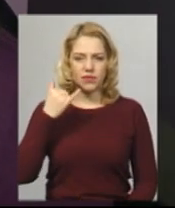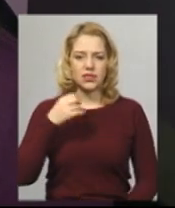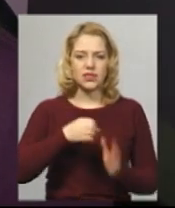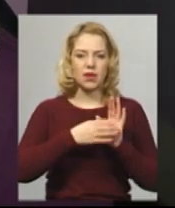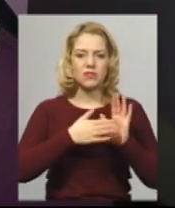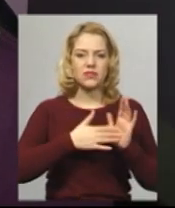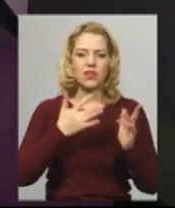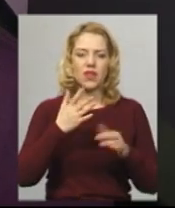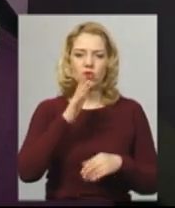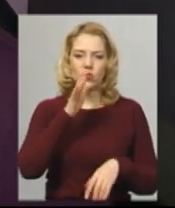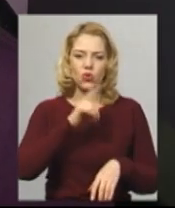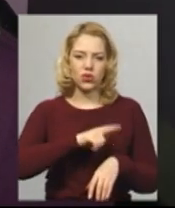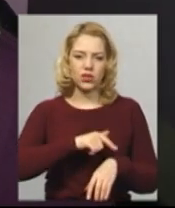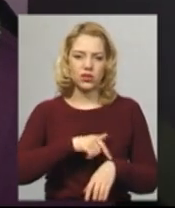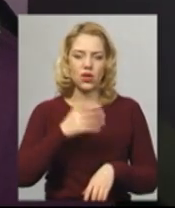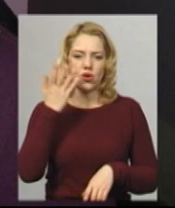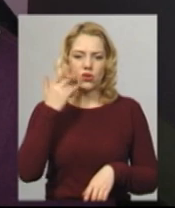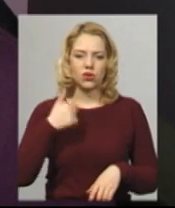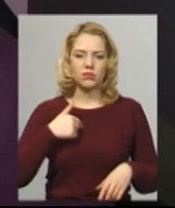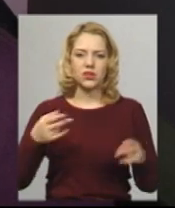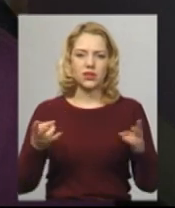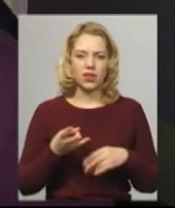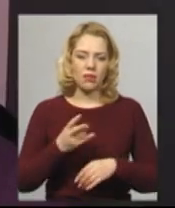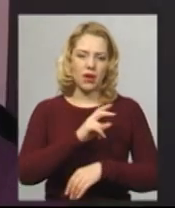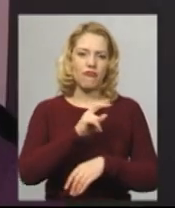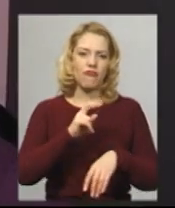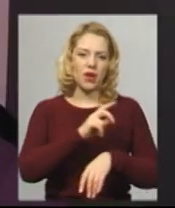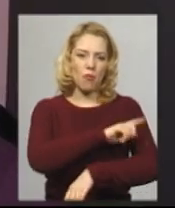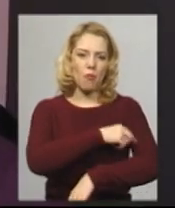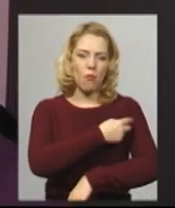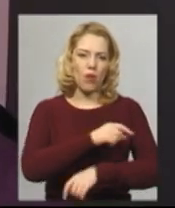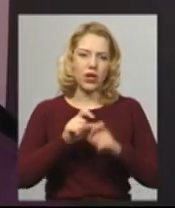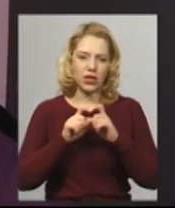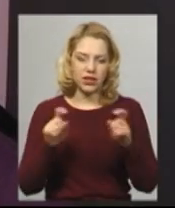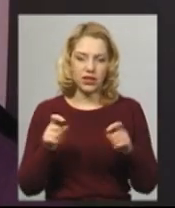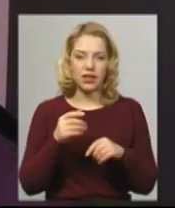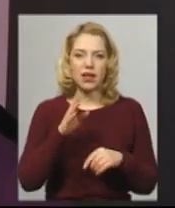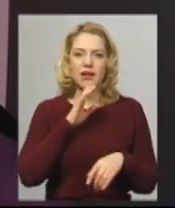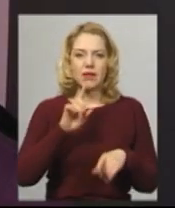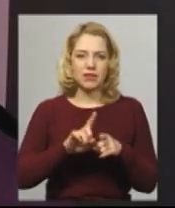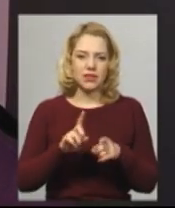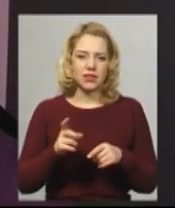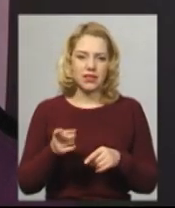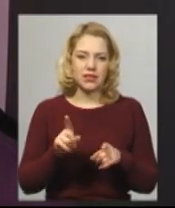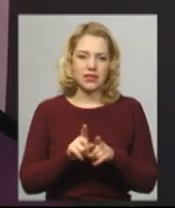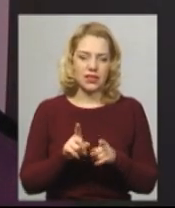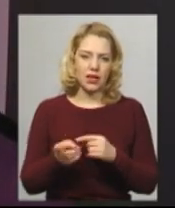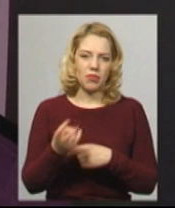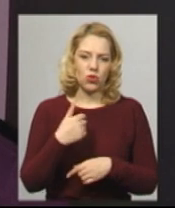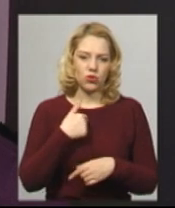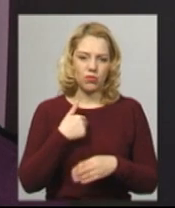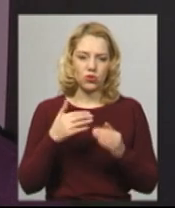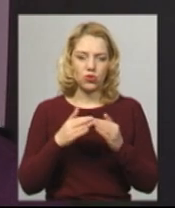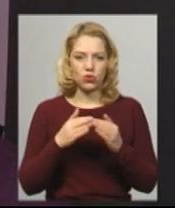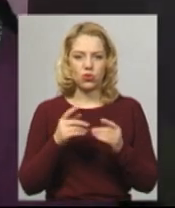мені на який година, коли мені треба поліклініку. І сестричка приходить до мене додому і ми їдемо там